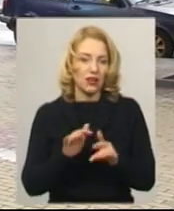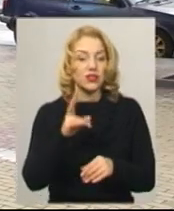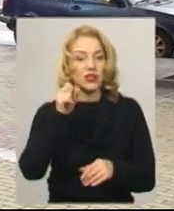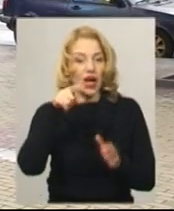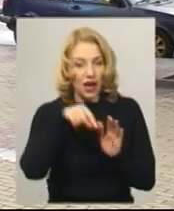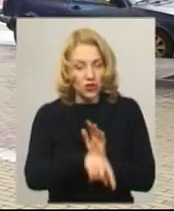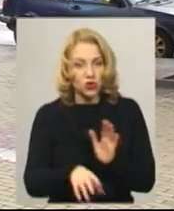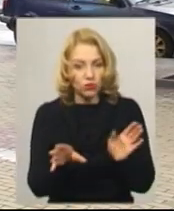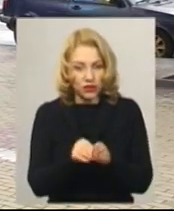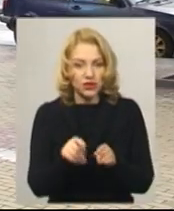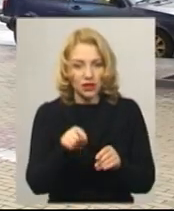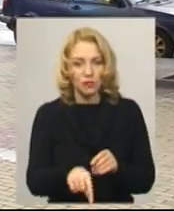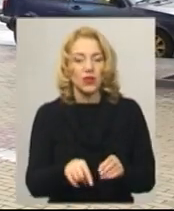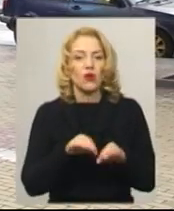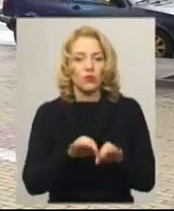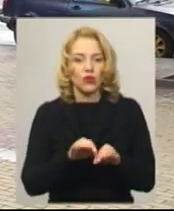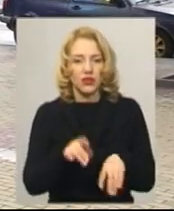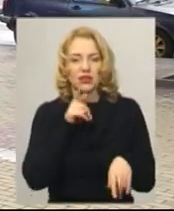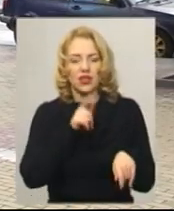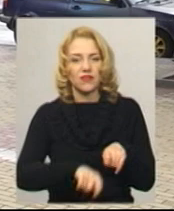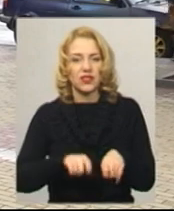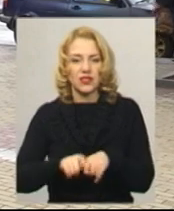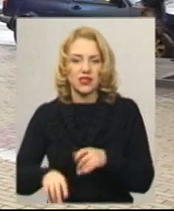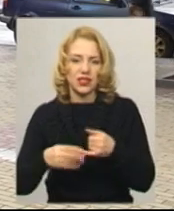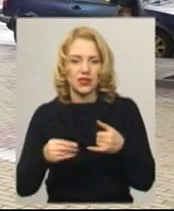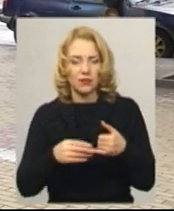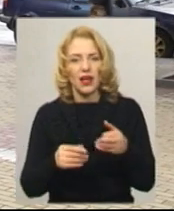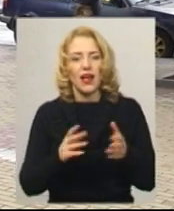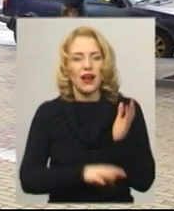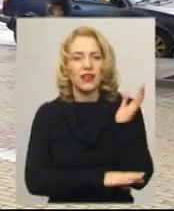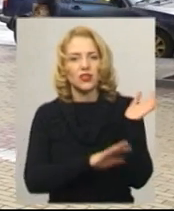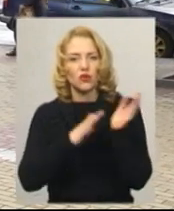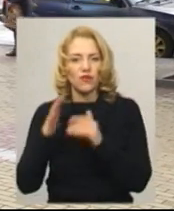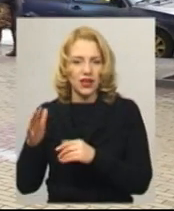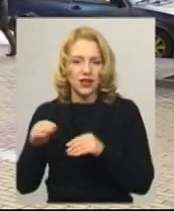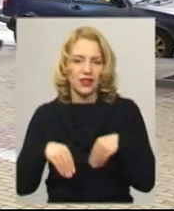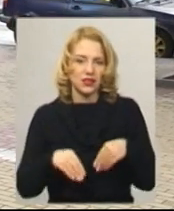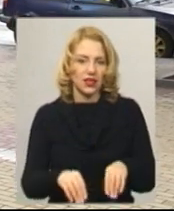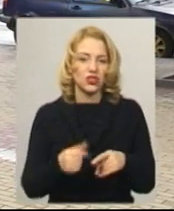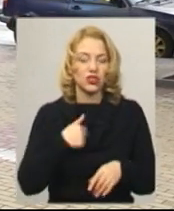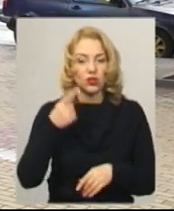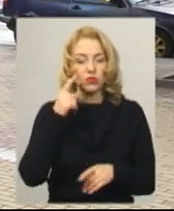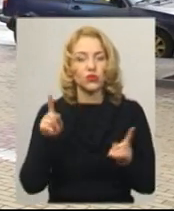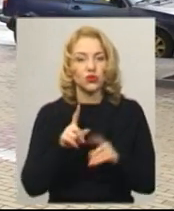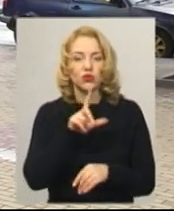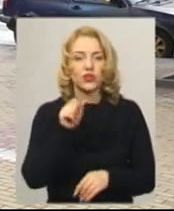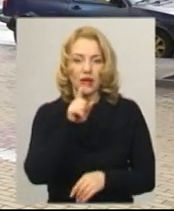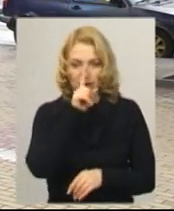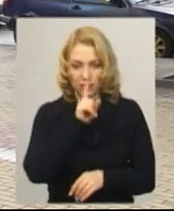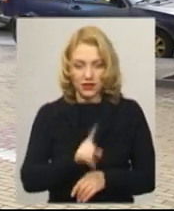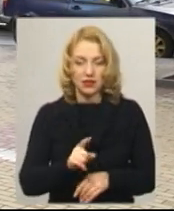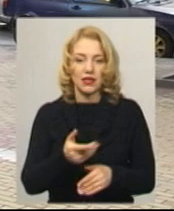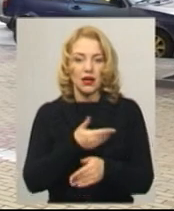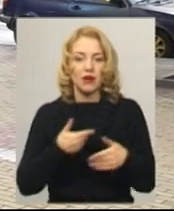тим проведена інвентаризація земель, саме лісових насаджень, і я думаю, що за місяць ми